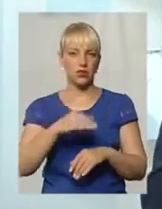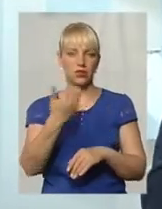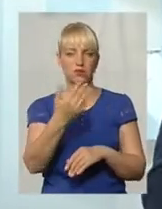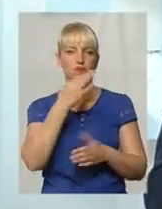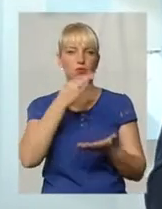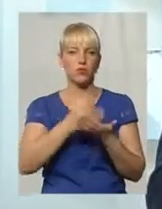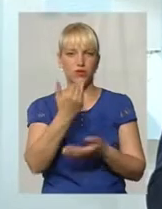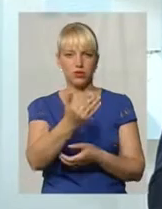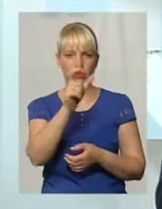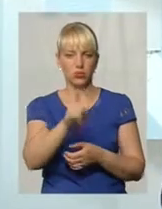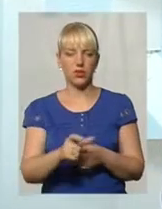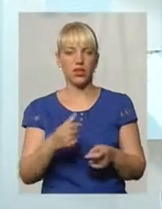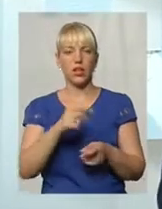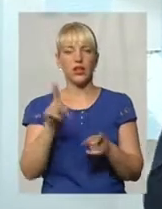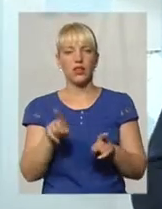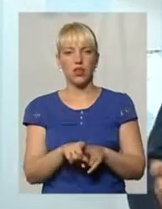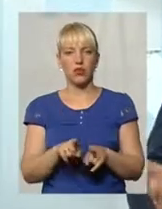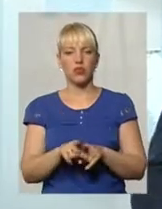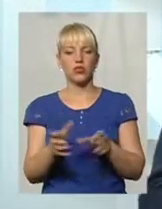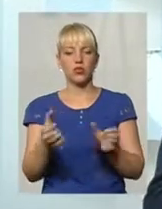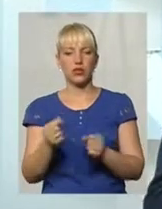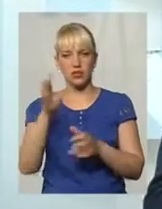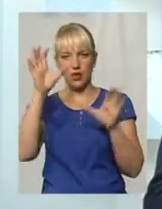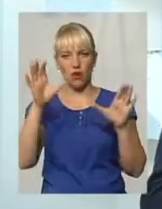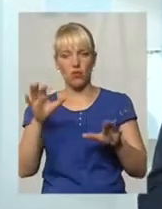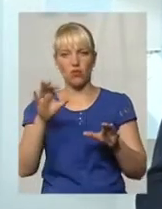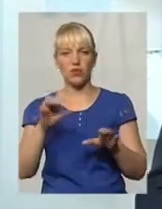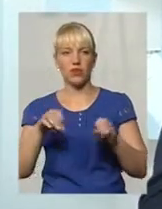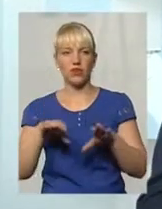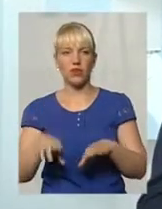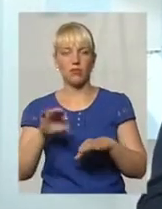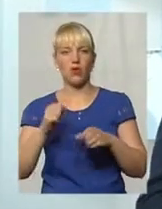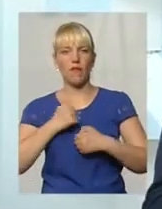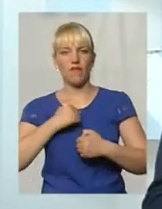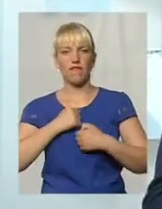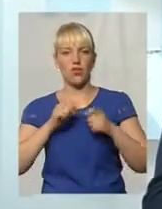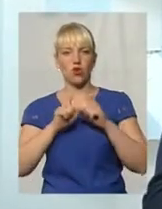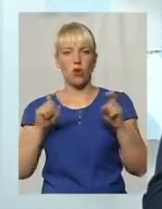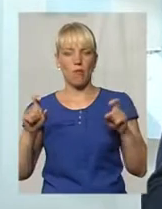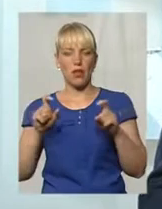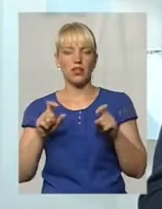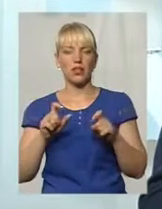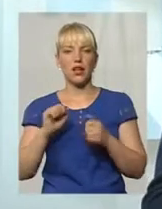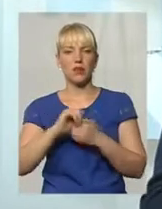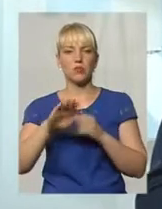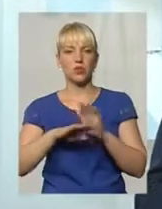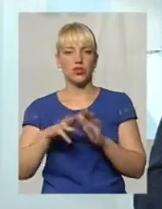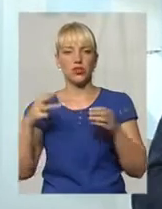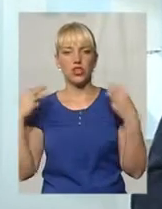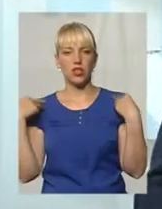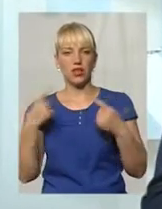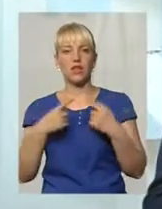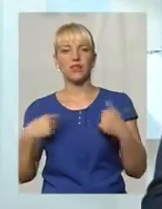Крім того, набрано законної вироки і по військомату, якому на Вісподільському начальнику відділу, по